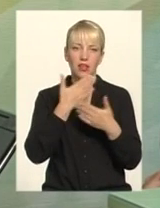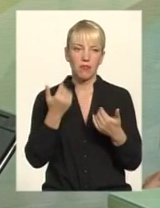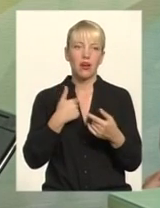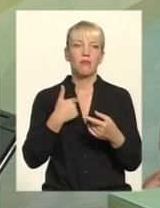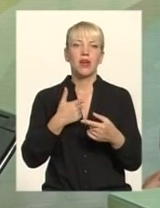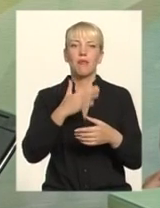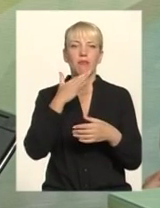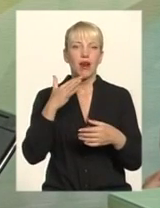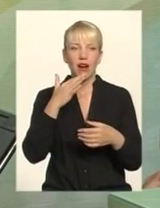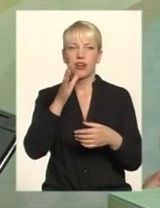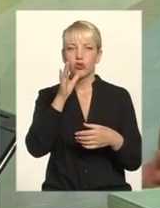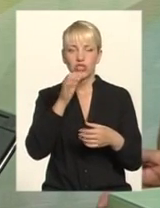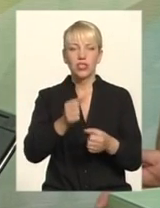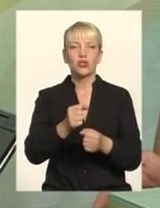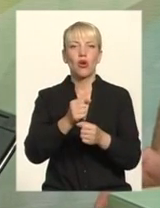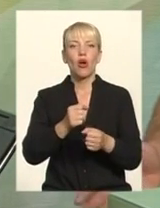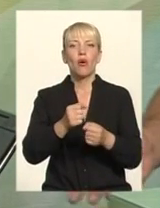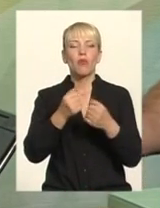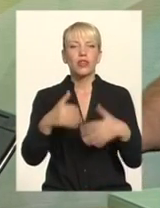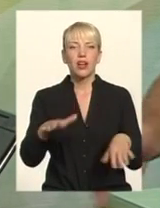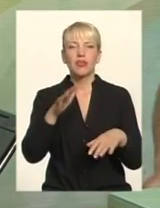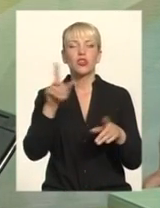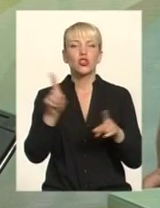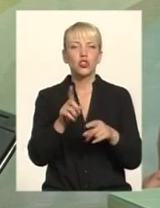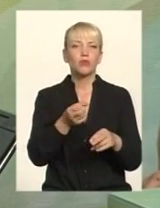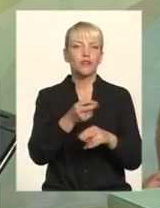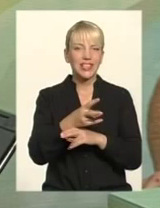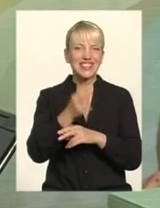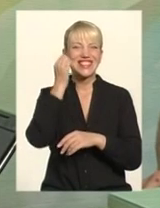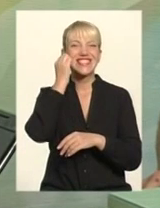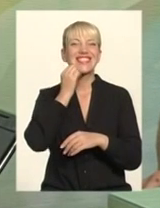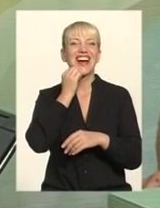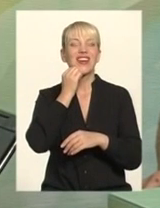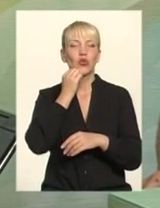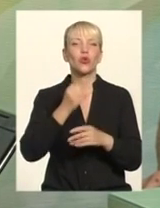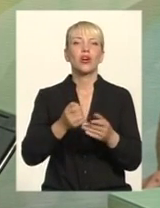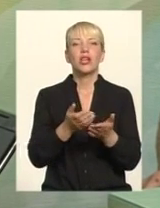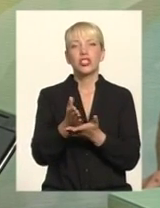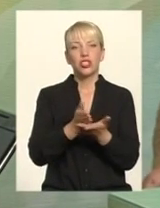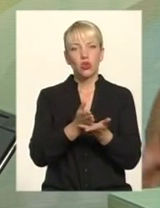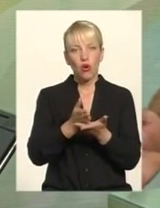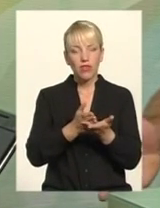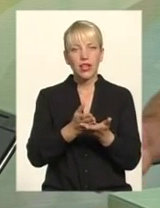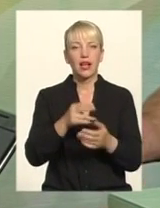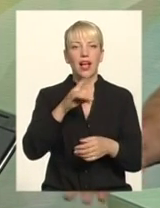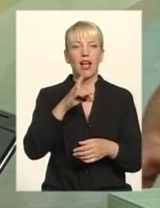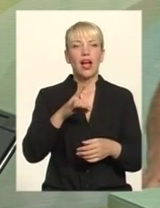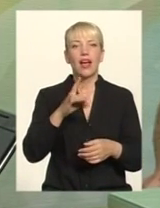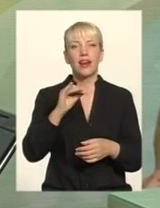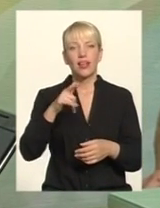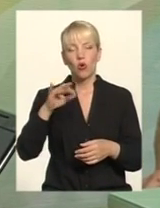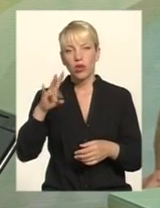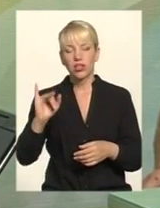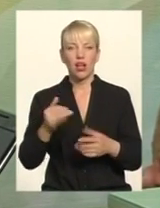охорони здоров'я Прийшов пан Цуглевич Новий Але який новий, коли він член партії регіонів І депутат Кам'янець